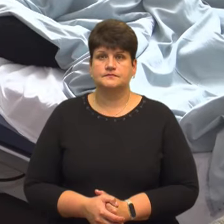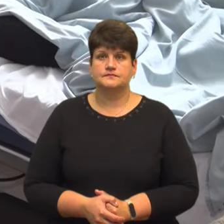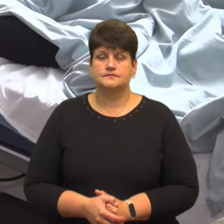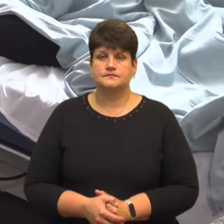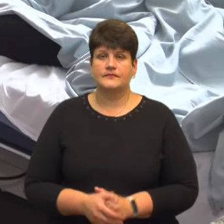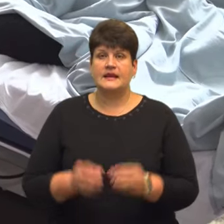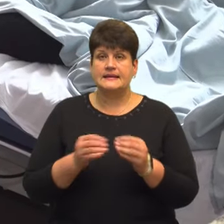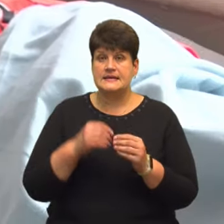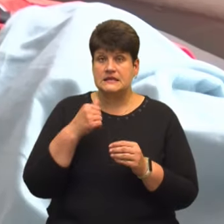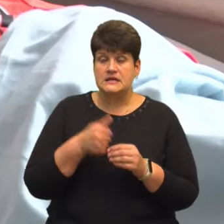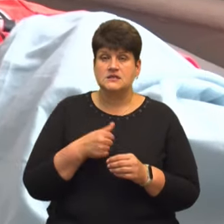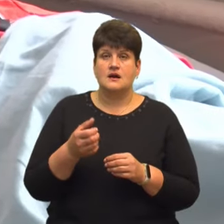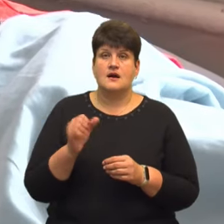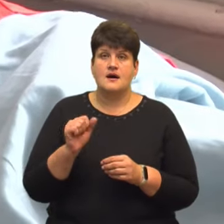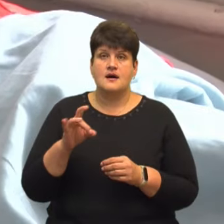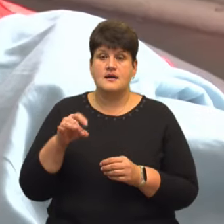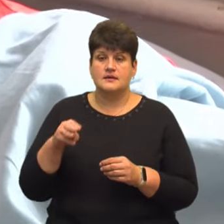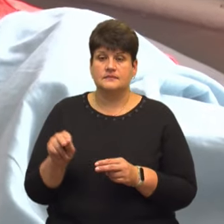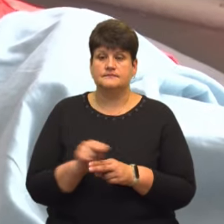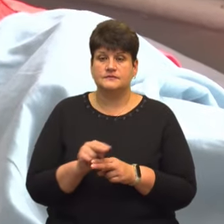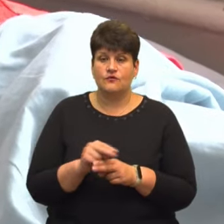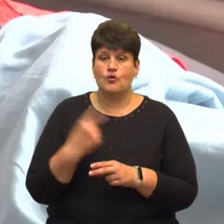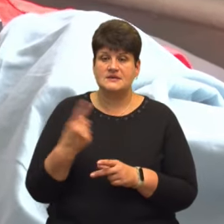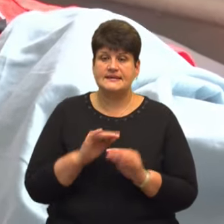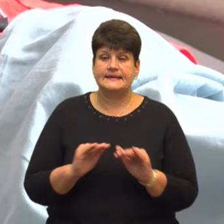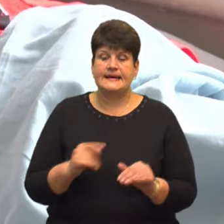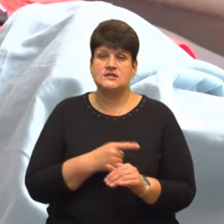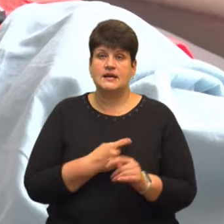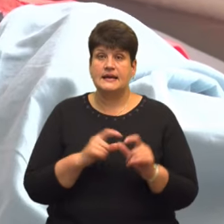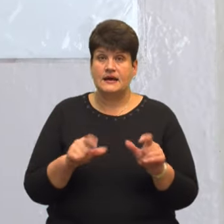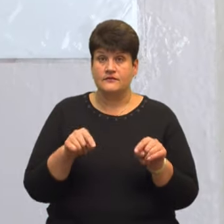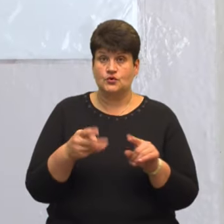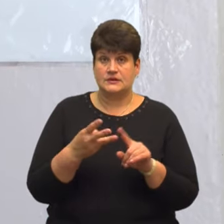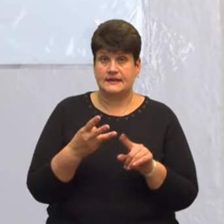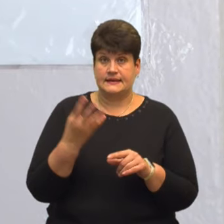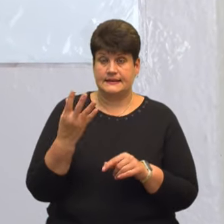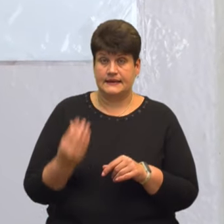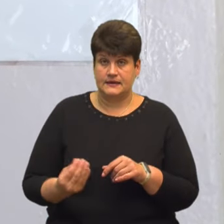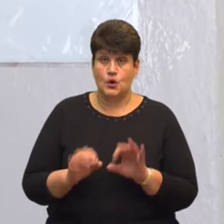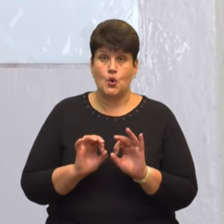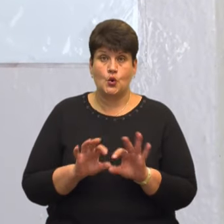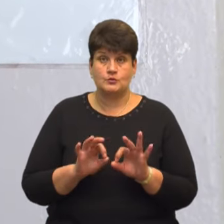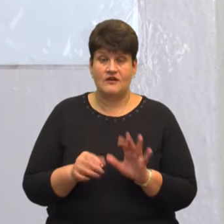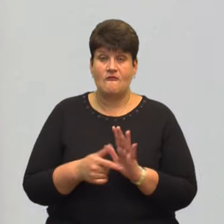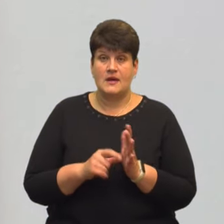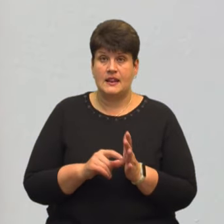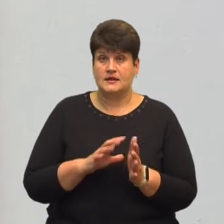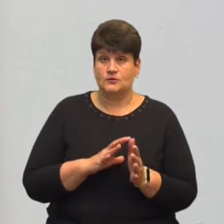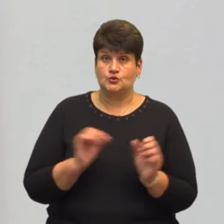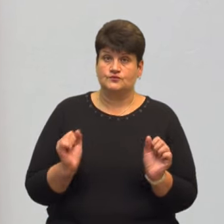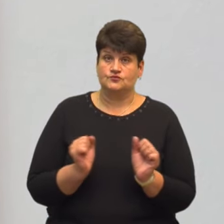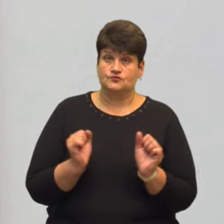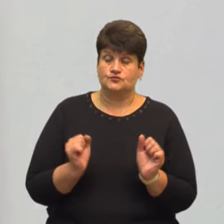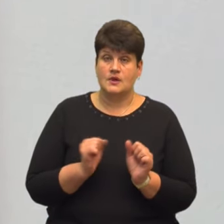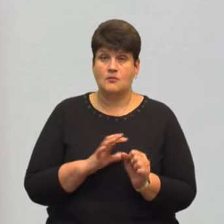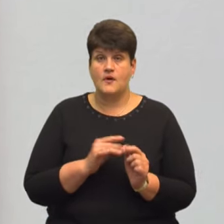Десятирічний Артем Галенда проходить реабілітацію в обласній дитячій лікарні. Він тут третій день. Розповідає, в палаті зранку буває прохолодно, а